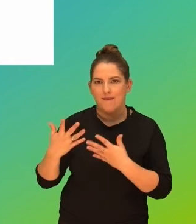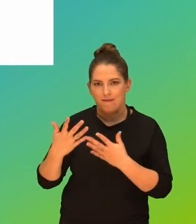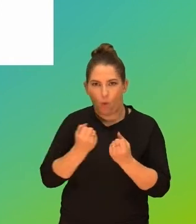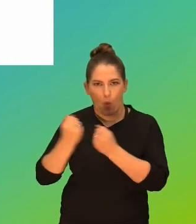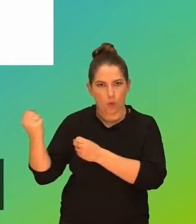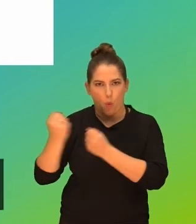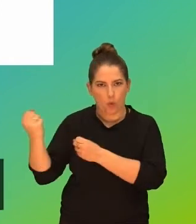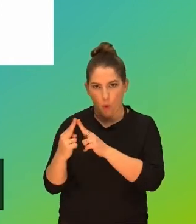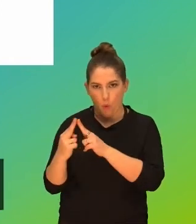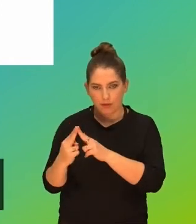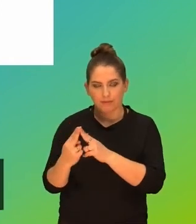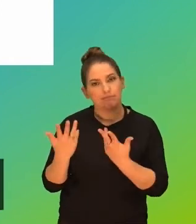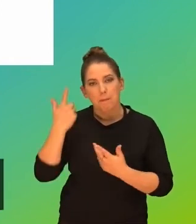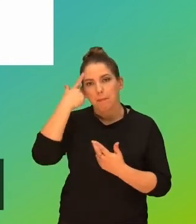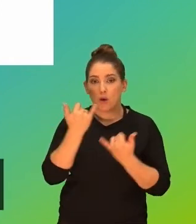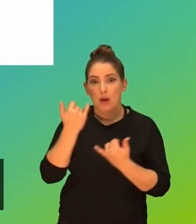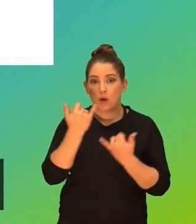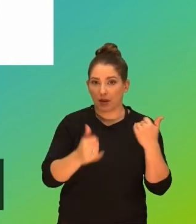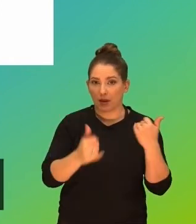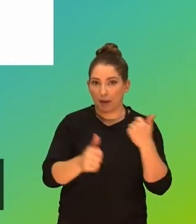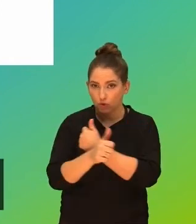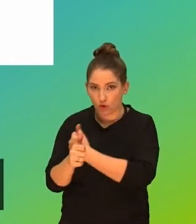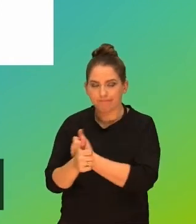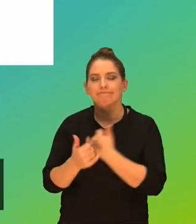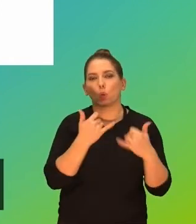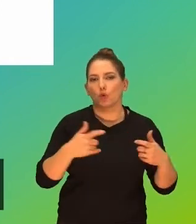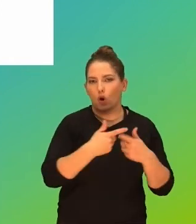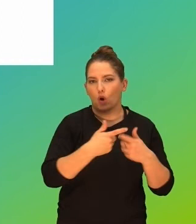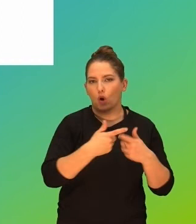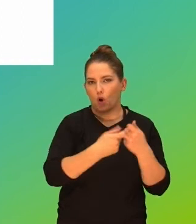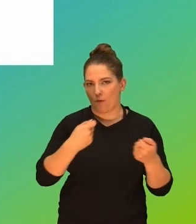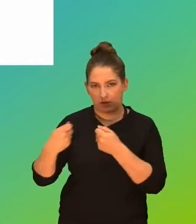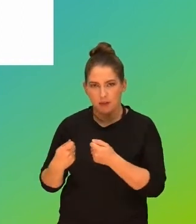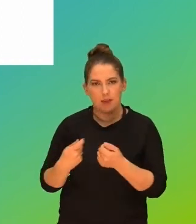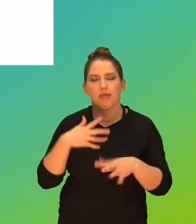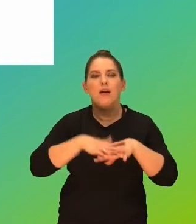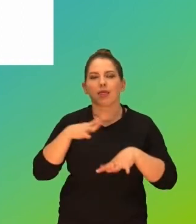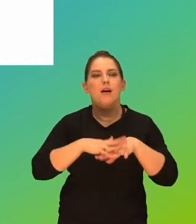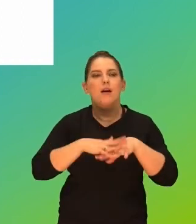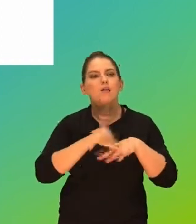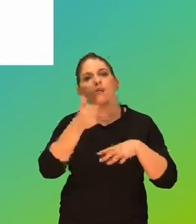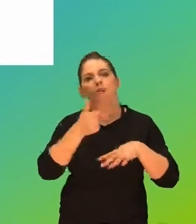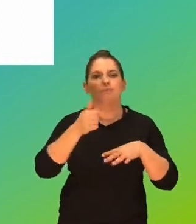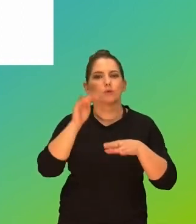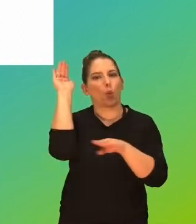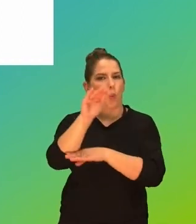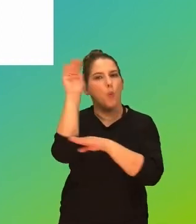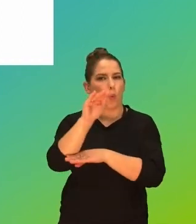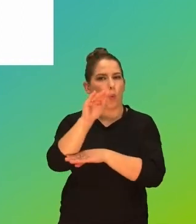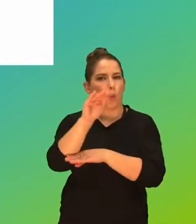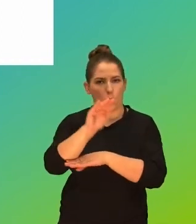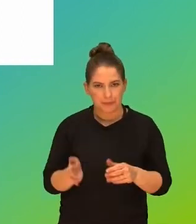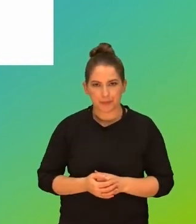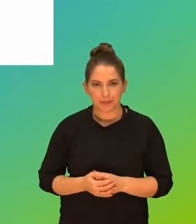utrzymać. Więc pamiętajmy, różna przyczyna, różne rozwiązania, nie traktujmy wszystkiego jako jedną